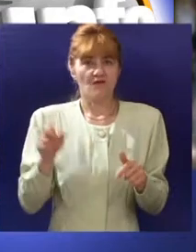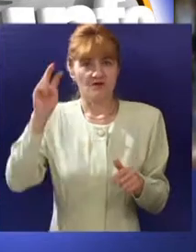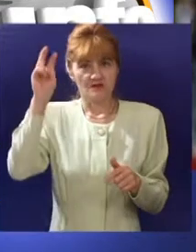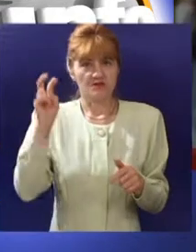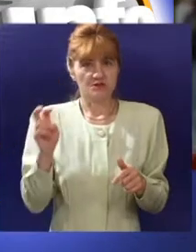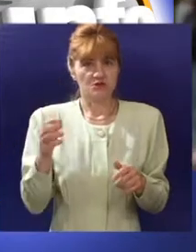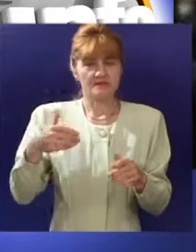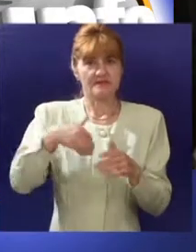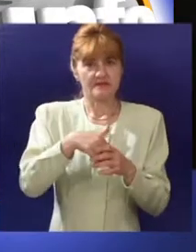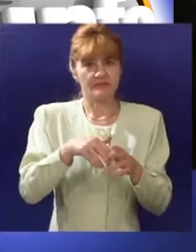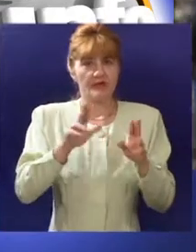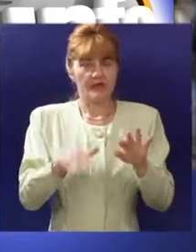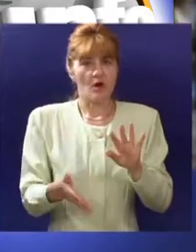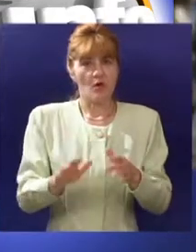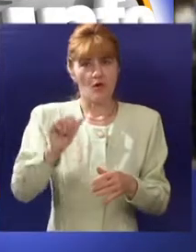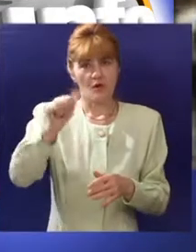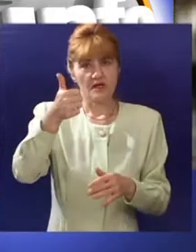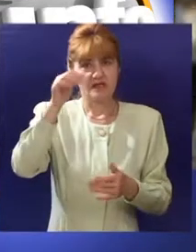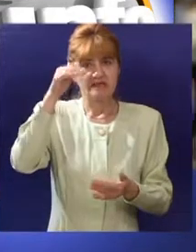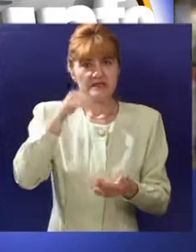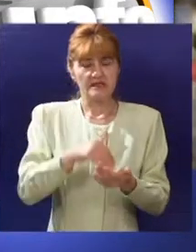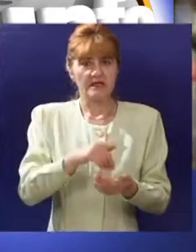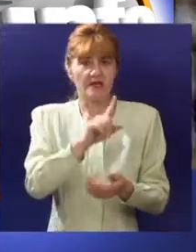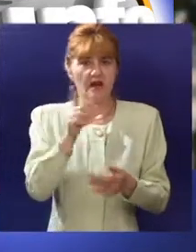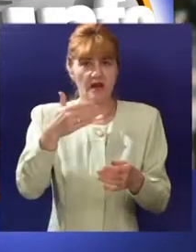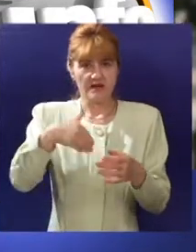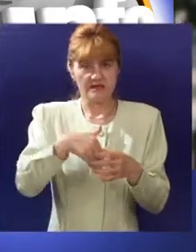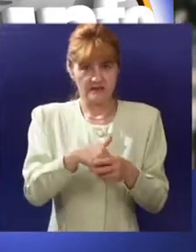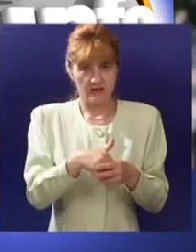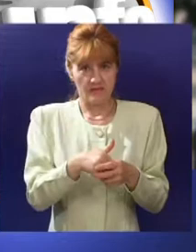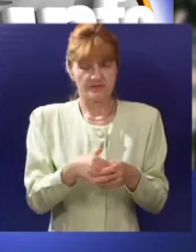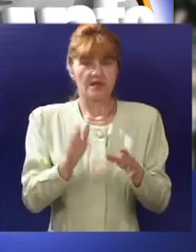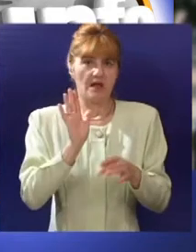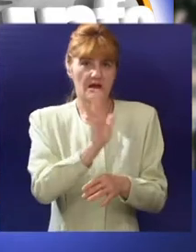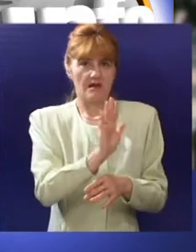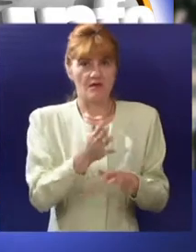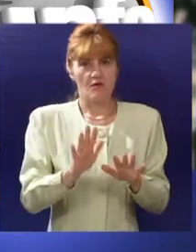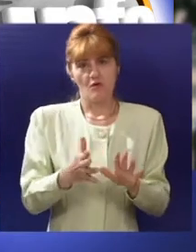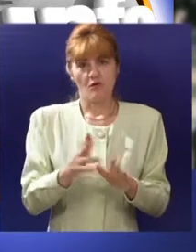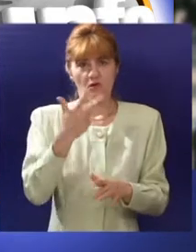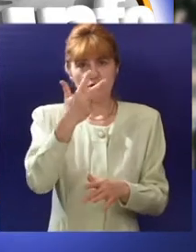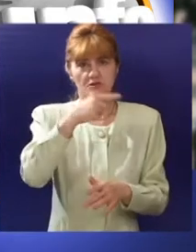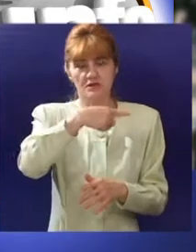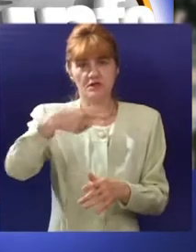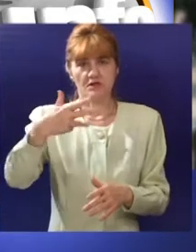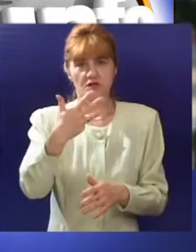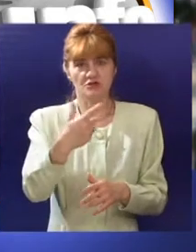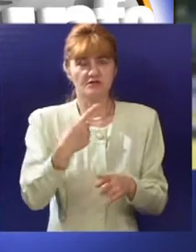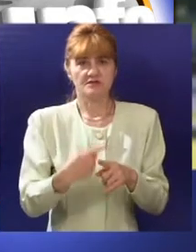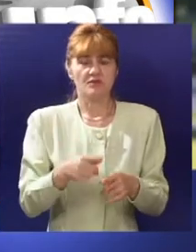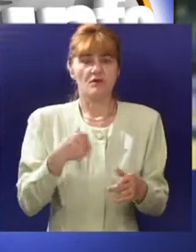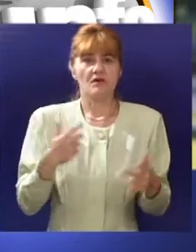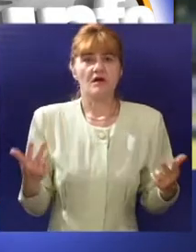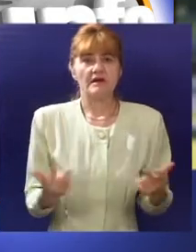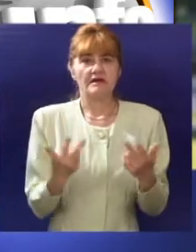nacionalne službe za zapošljavanje nalazi se oko 11.000 nezaposlenih, a po procenama službe njih oko 3 četvrtine na evidenciji se